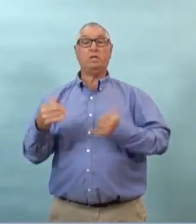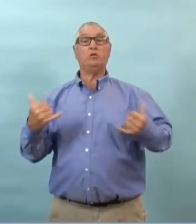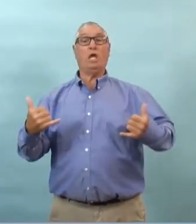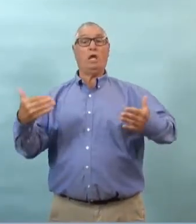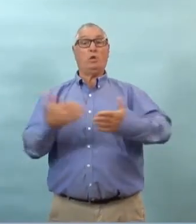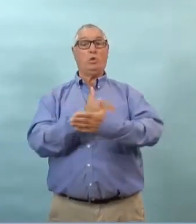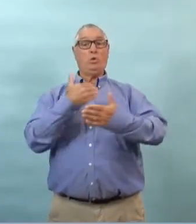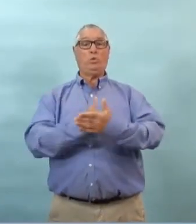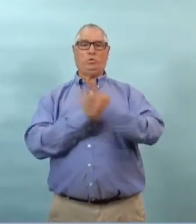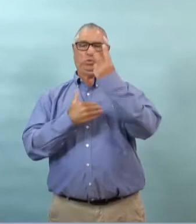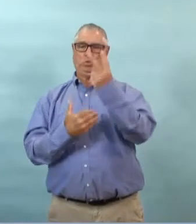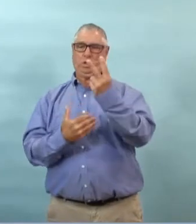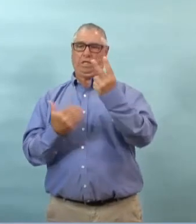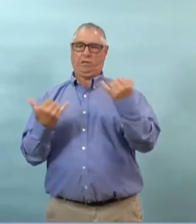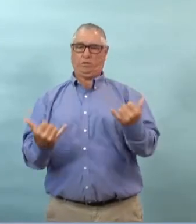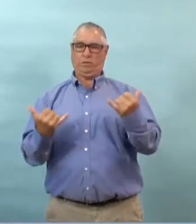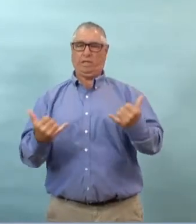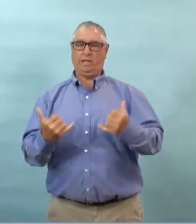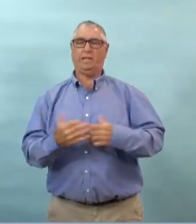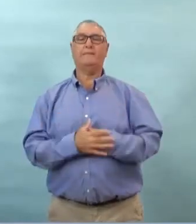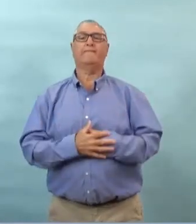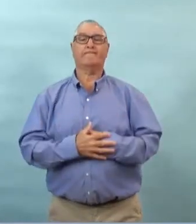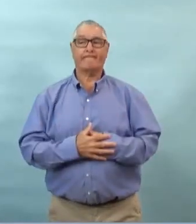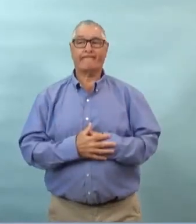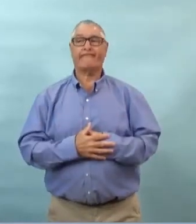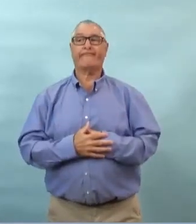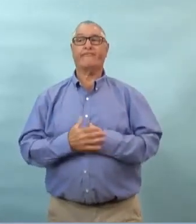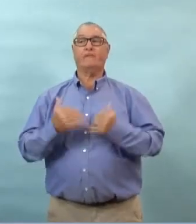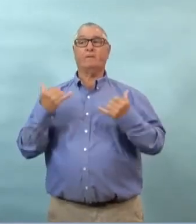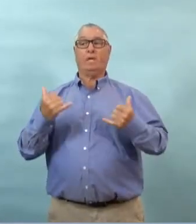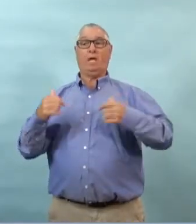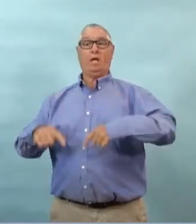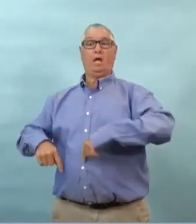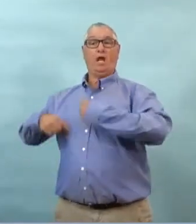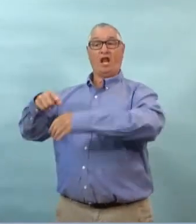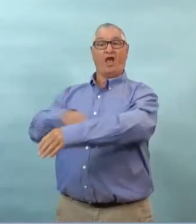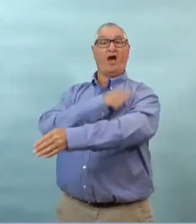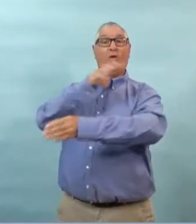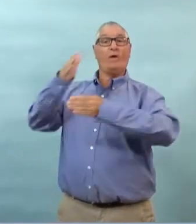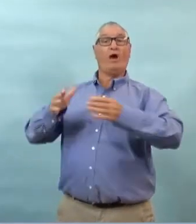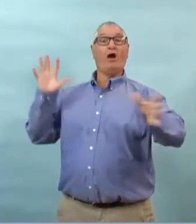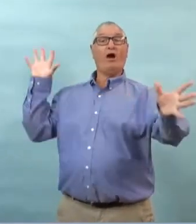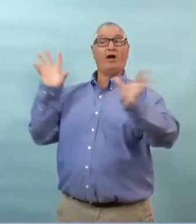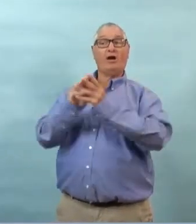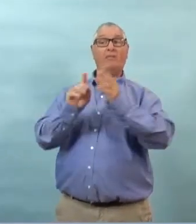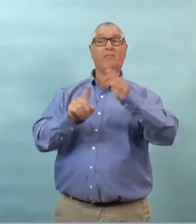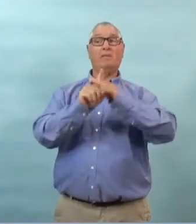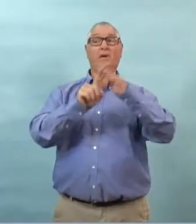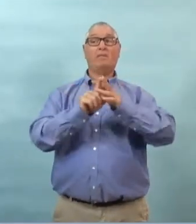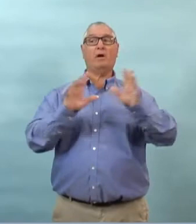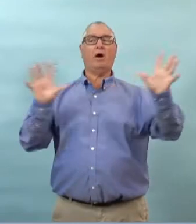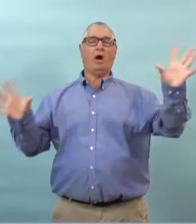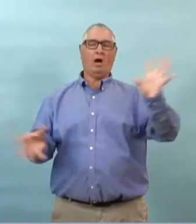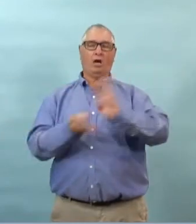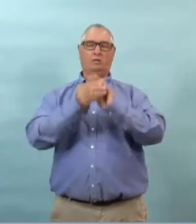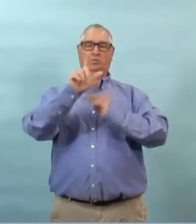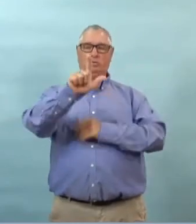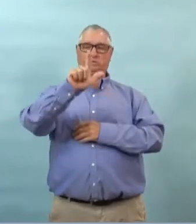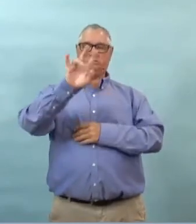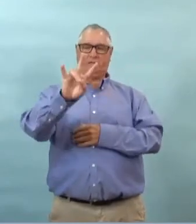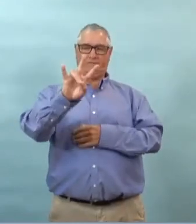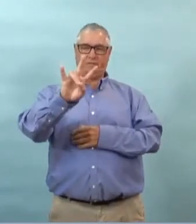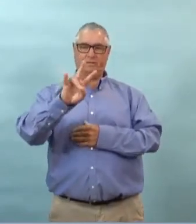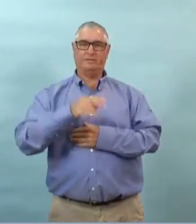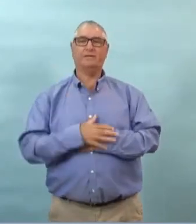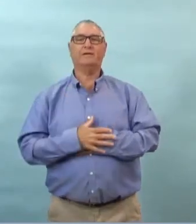0,46% il y a deux nouveaux cas qui ont été détectés en date de ce matin à 9h30 ce qui apporte notre